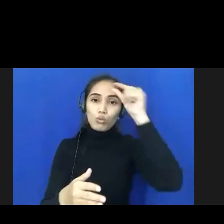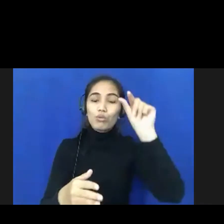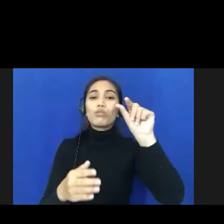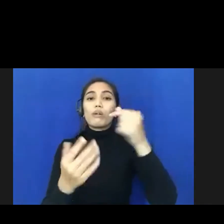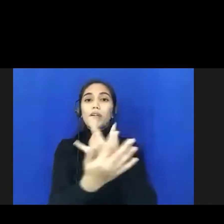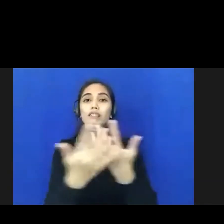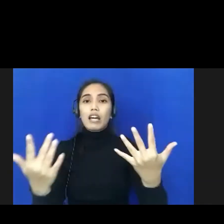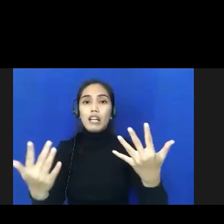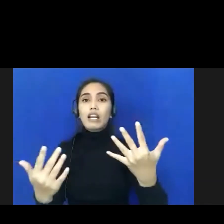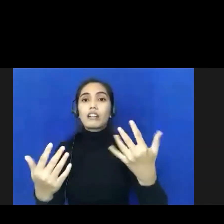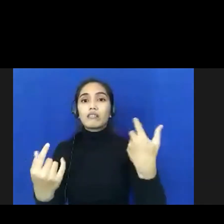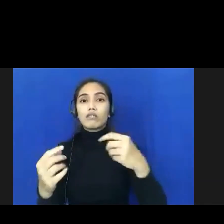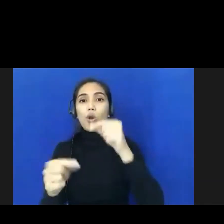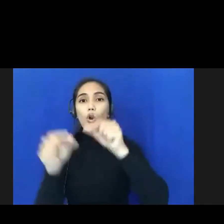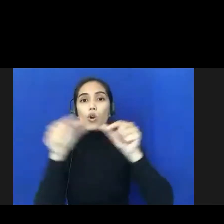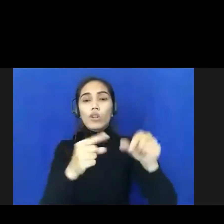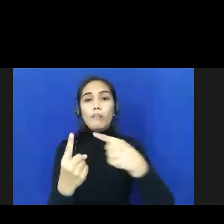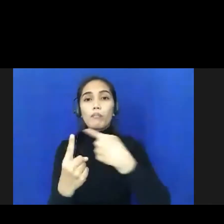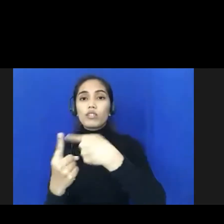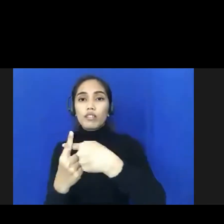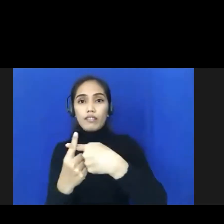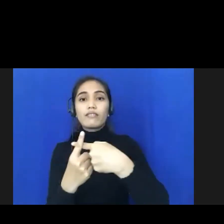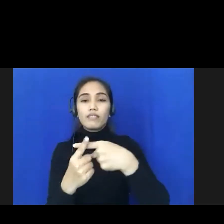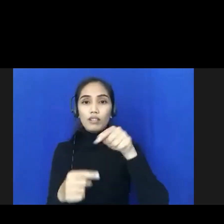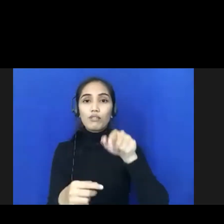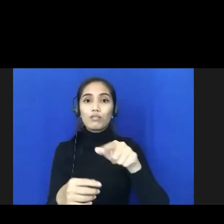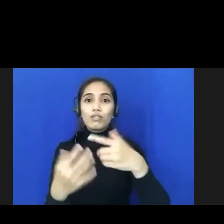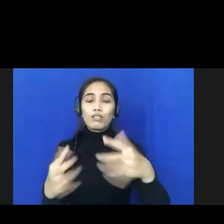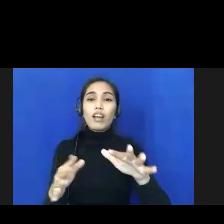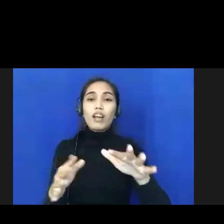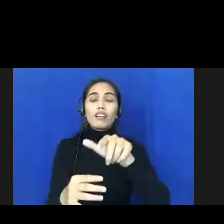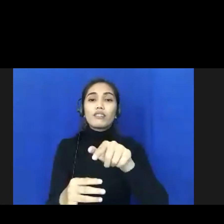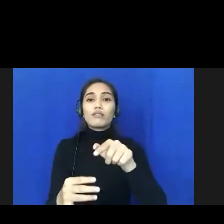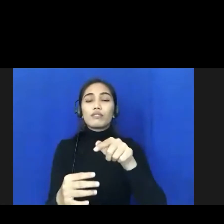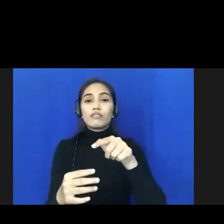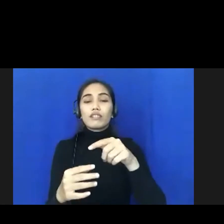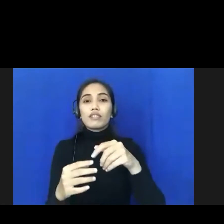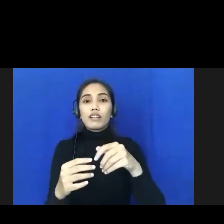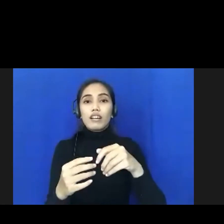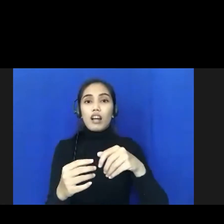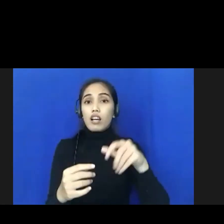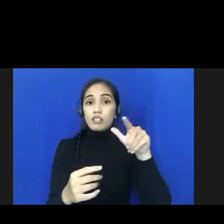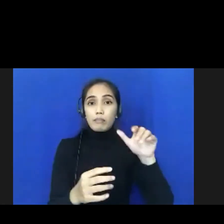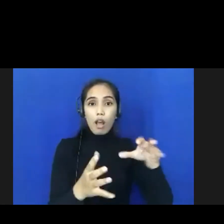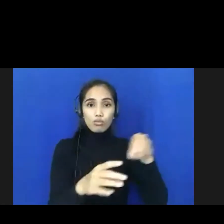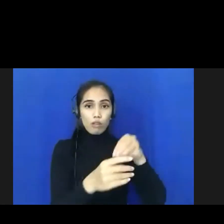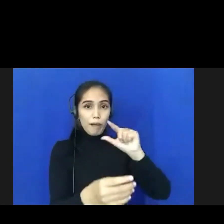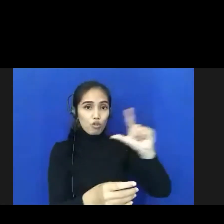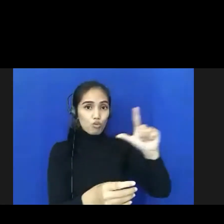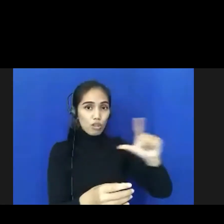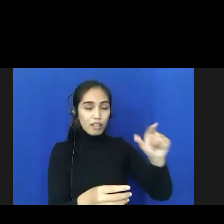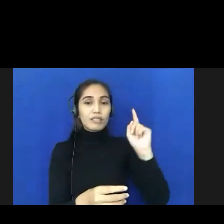terkonfirmasi positif. Demikian juga di kelurahan, itu memang karena dana